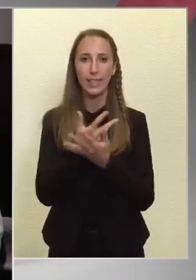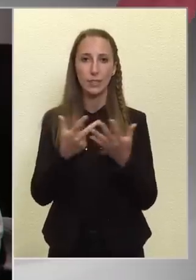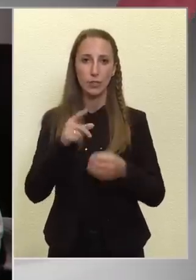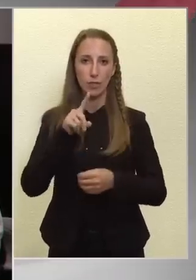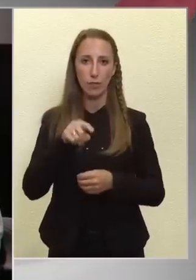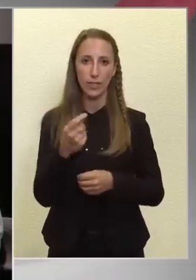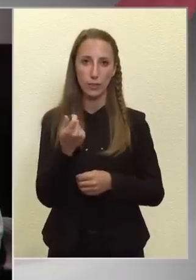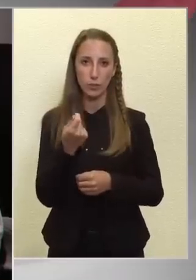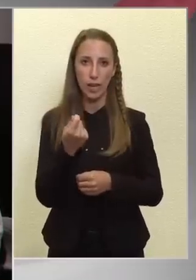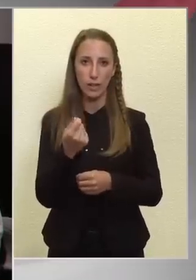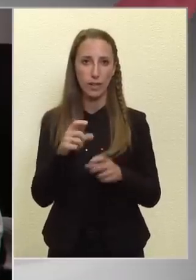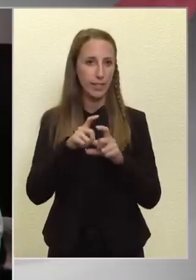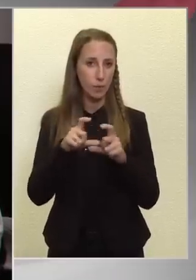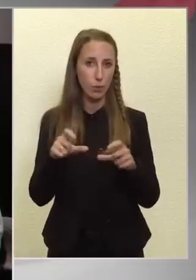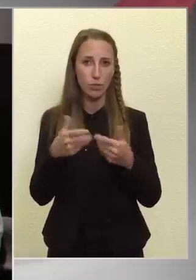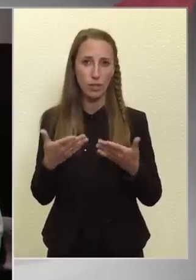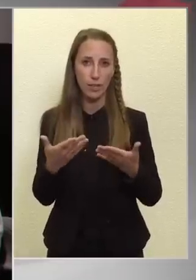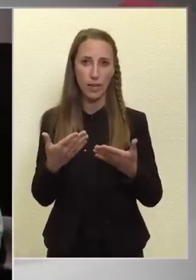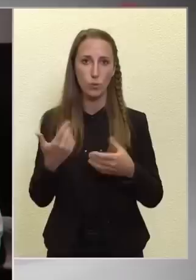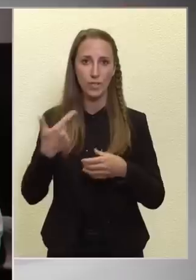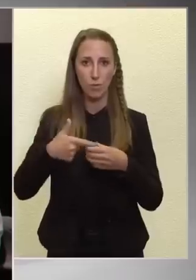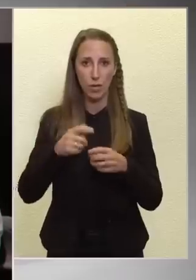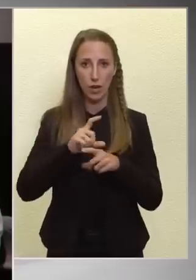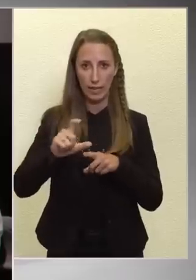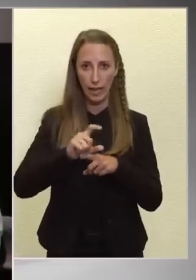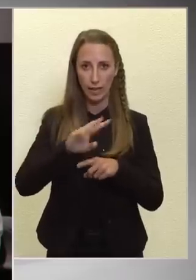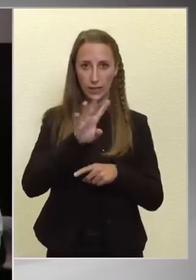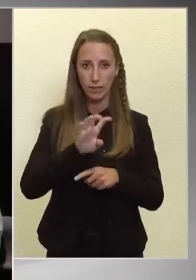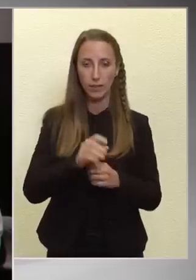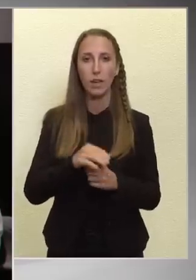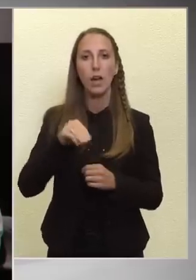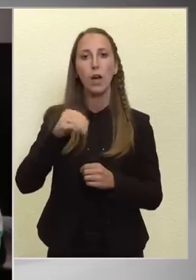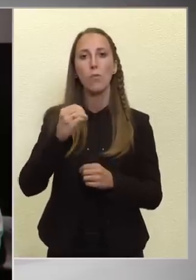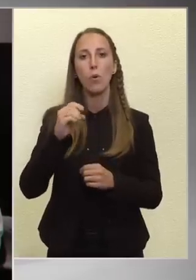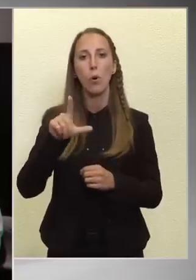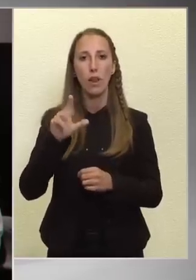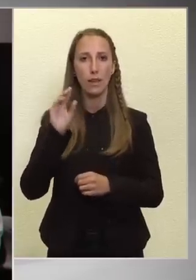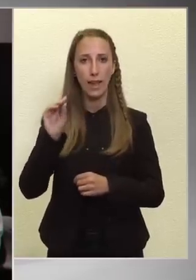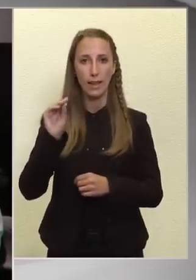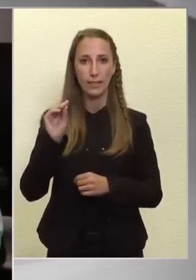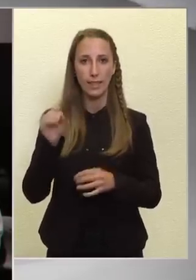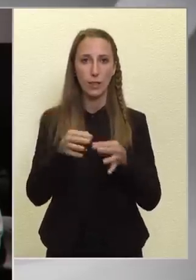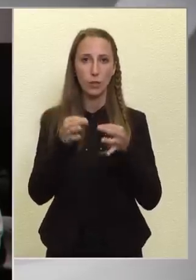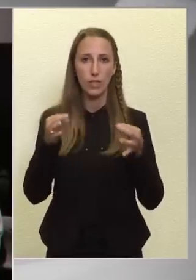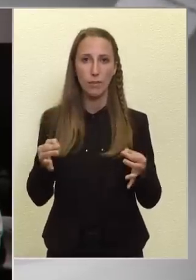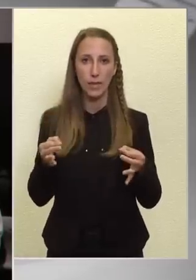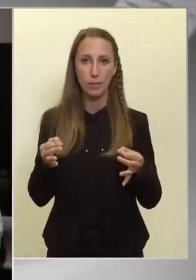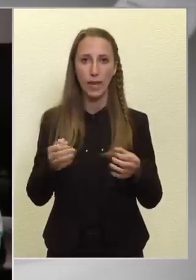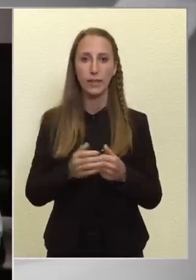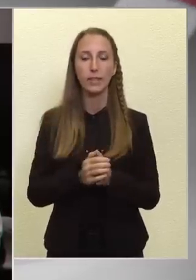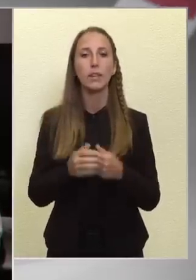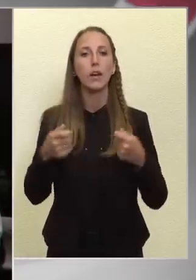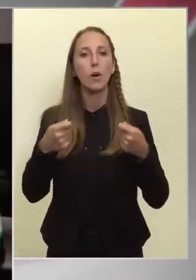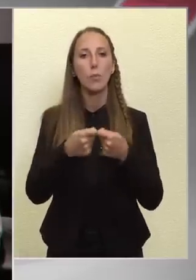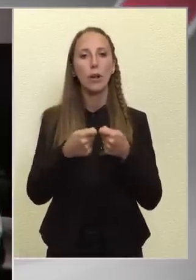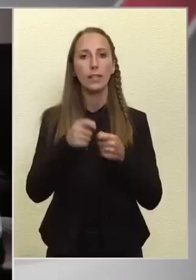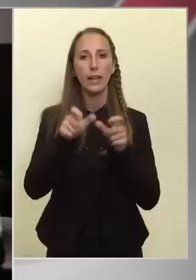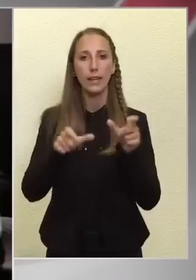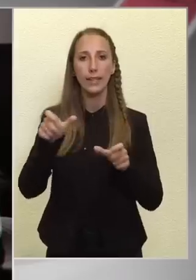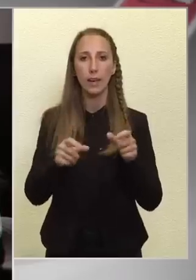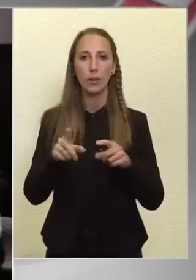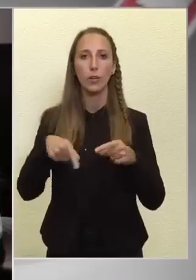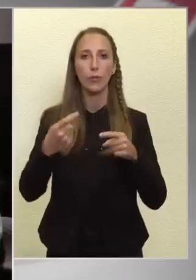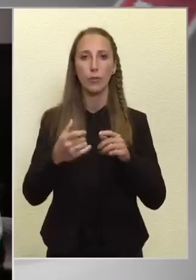forintos áral nem okozhat-e üzemanyaghiányt. A MOL jelezte egy közleményben, hogy a partnereinek a jövő